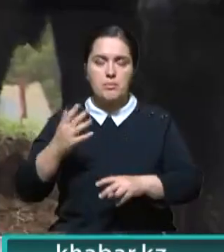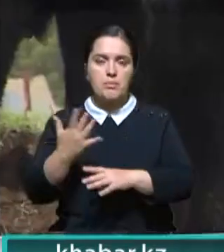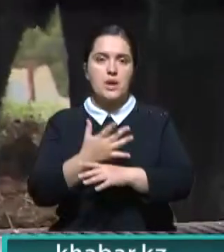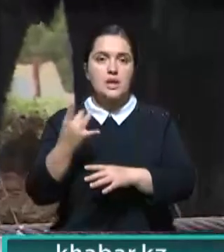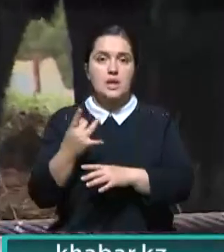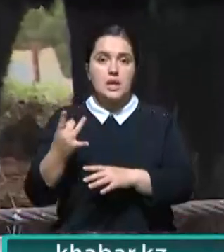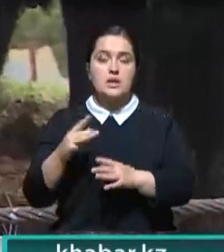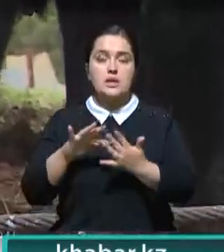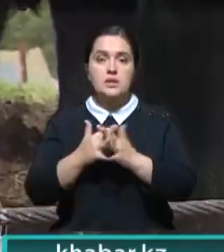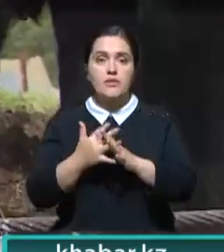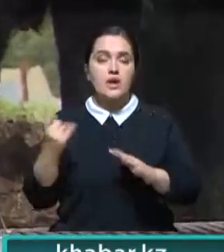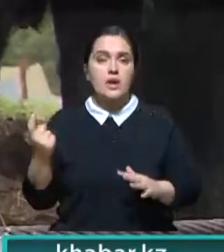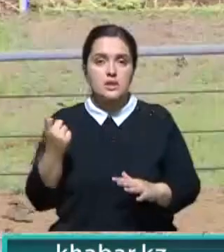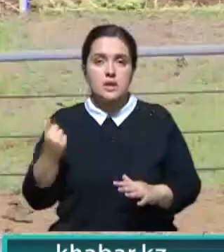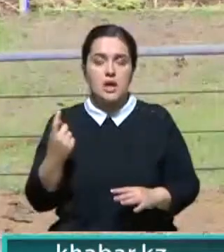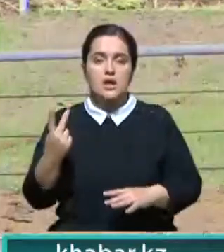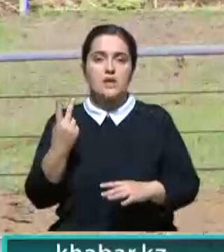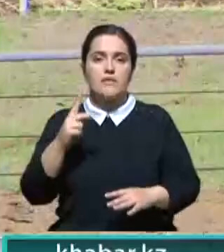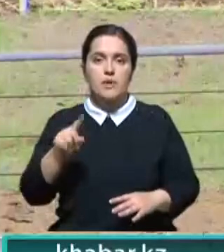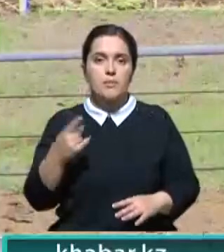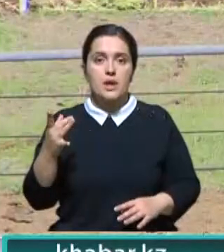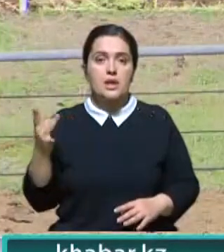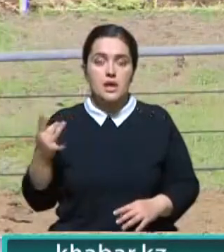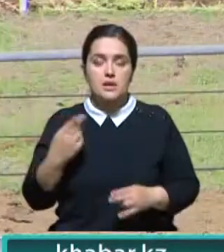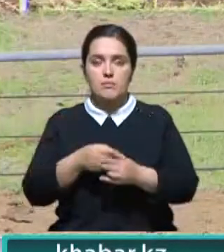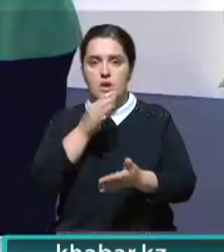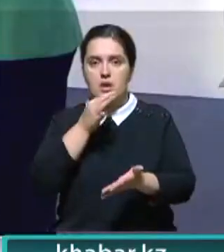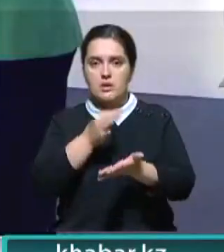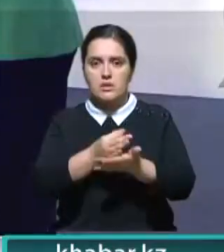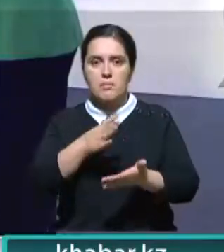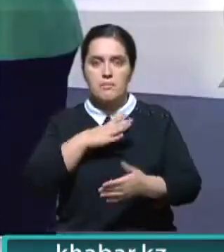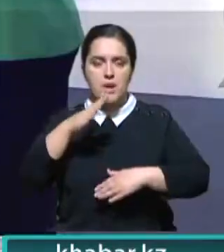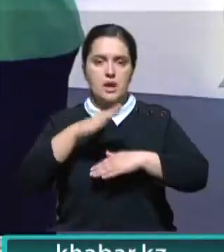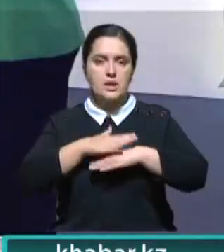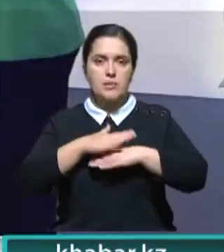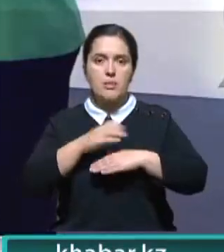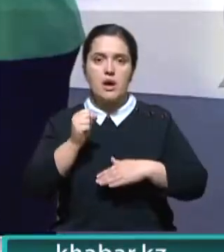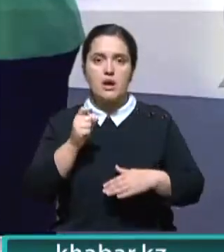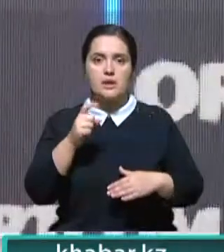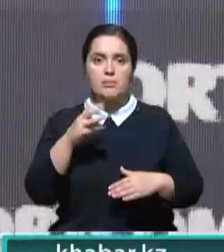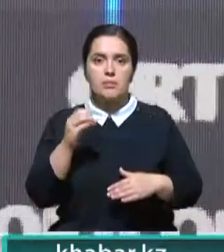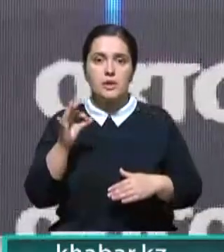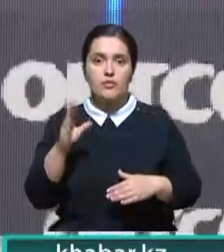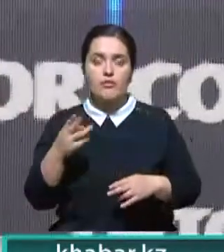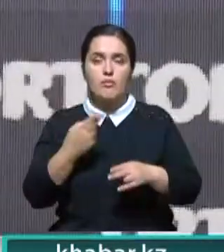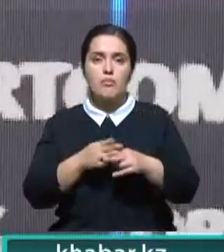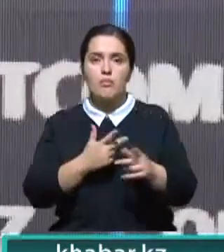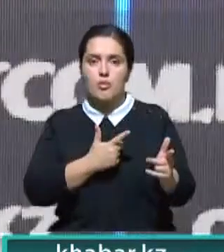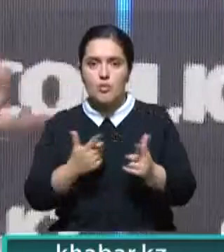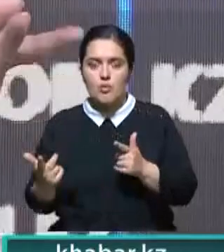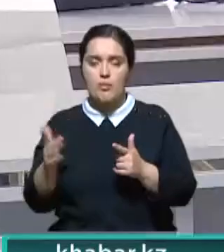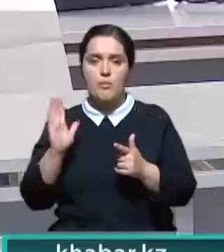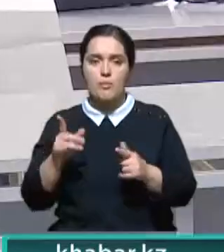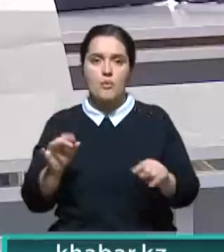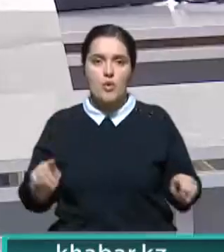раз. А сельского хозяйства почти в два с половиной. Отчитался Даниил Ахметов. До конца года планируется завершить первый этап